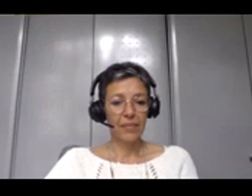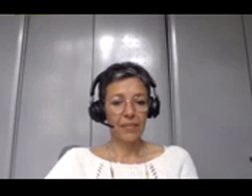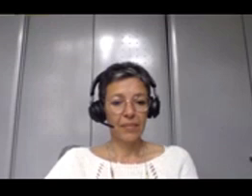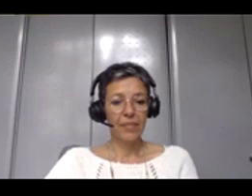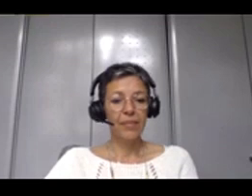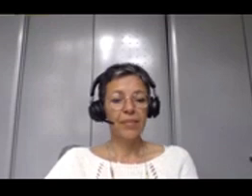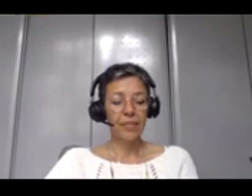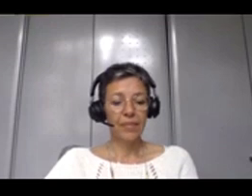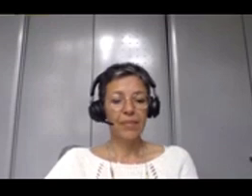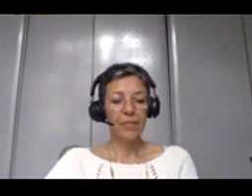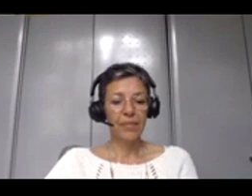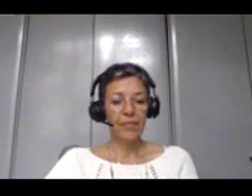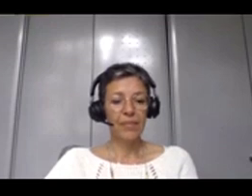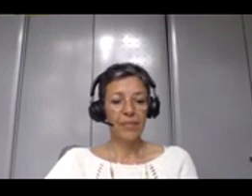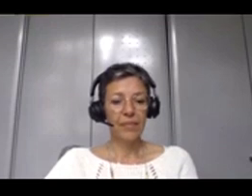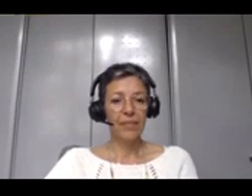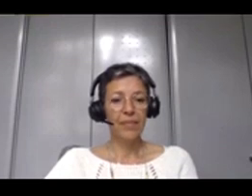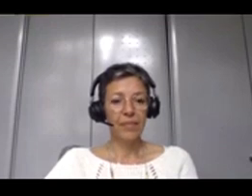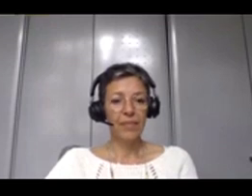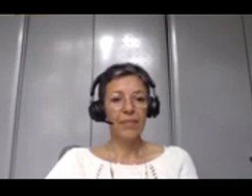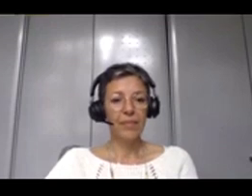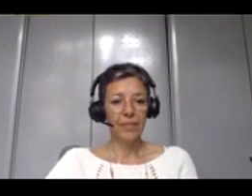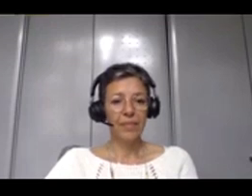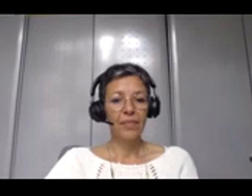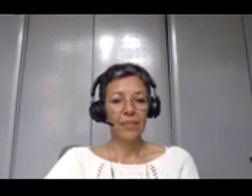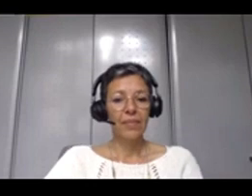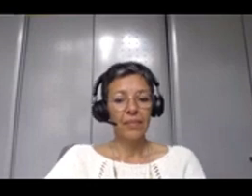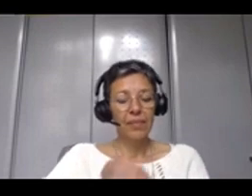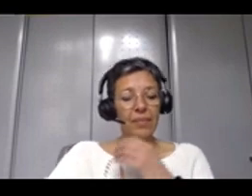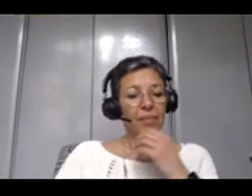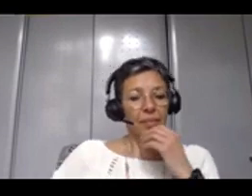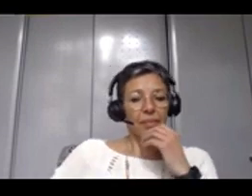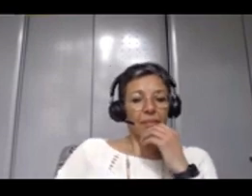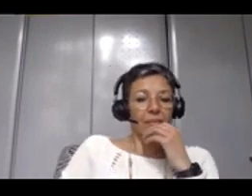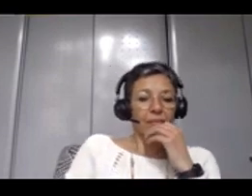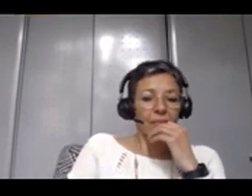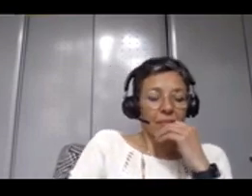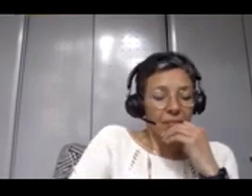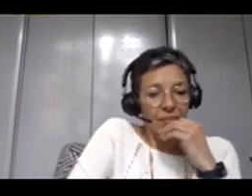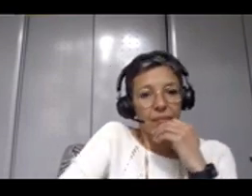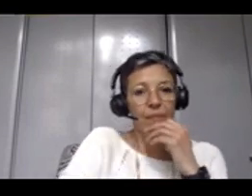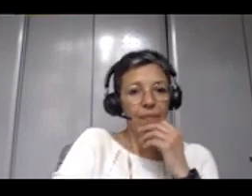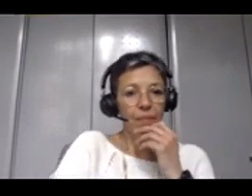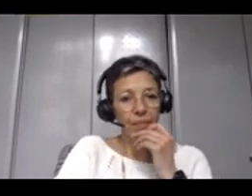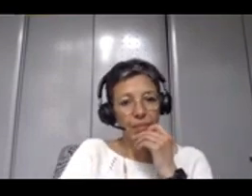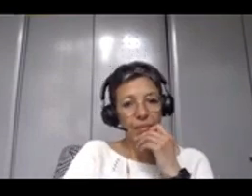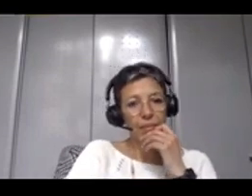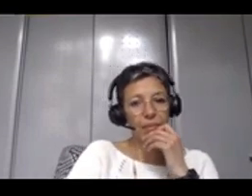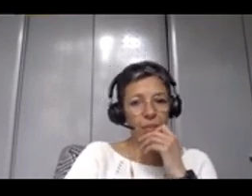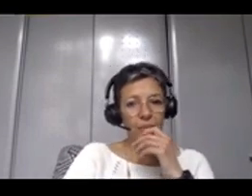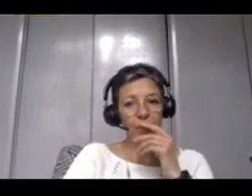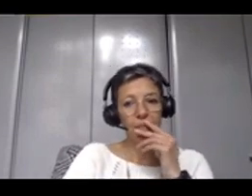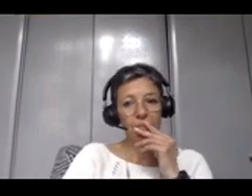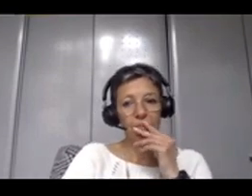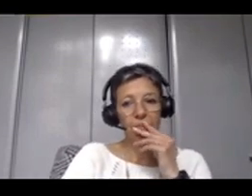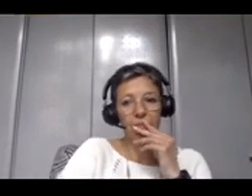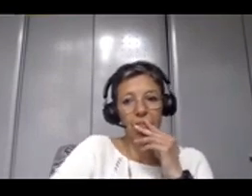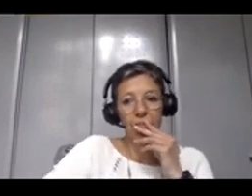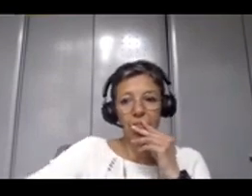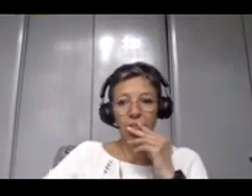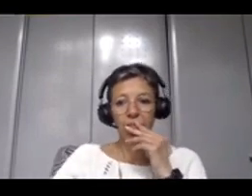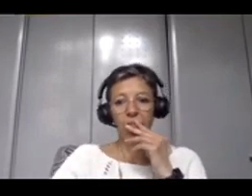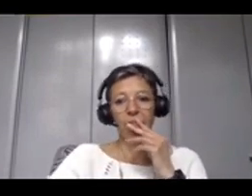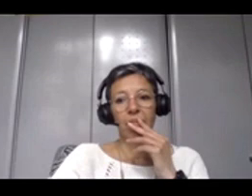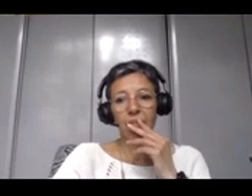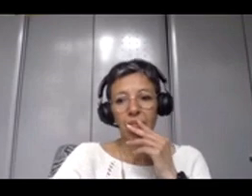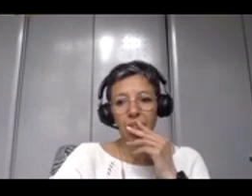réellement la qualité du besoin sur tel ou tel sujet, en fonction de tel ou tel objectif. Donc, ces standards sont une